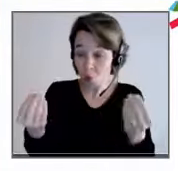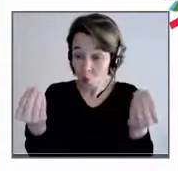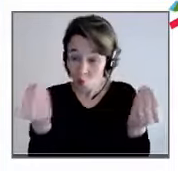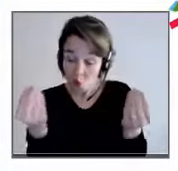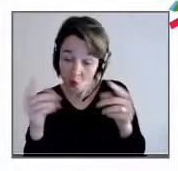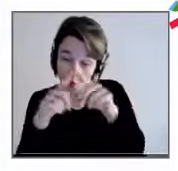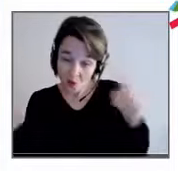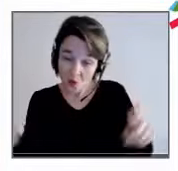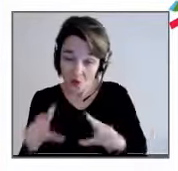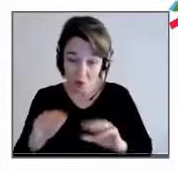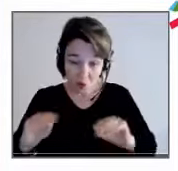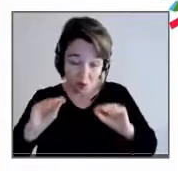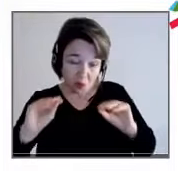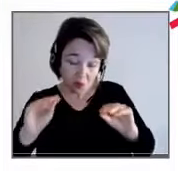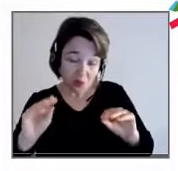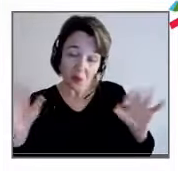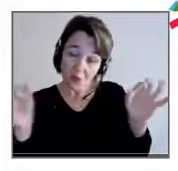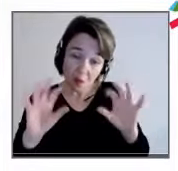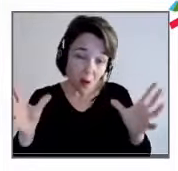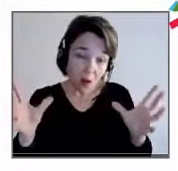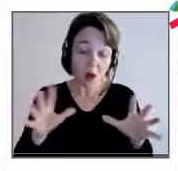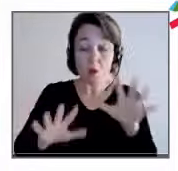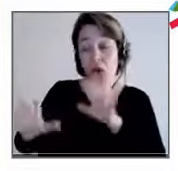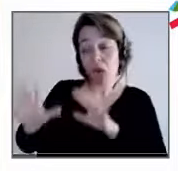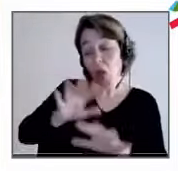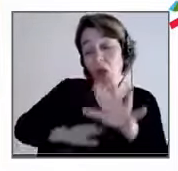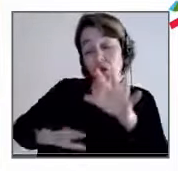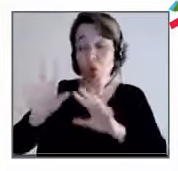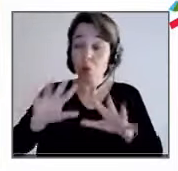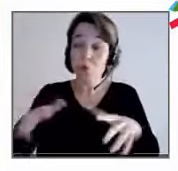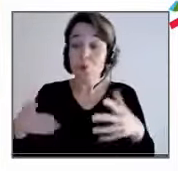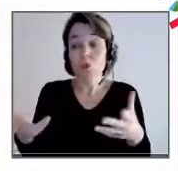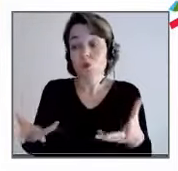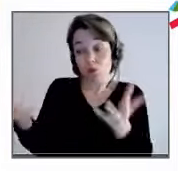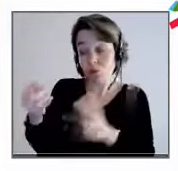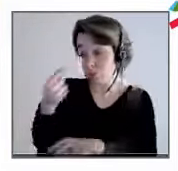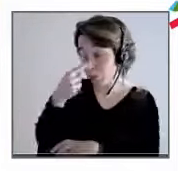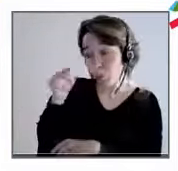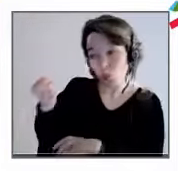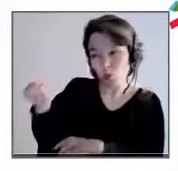doit de le faire avec des bouts de ficelle ? Je pense que c'est pour vous, Cyril Fabry.